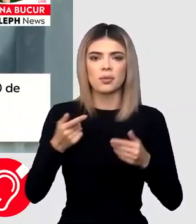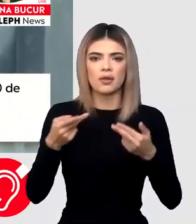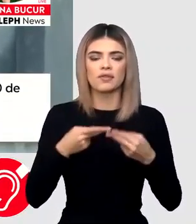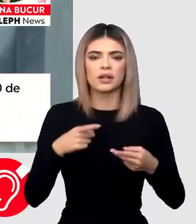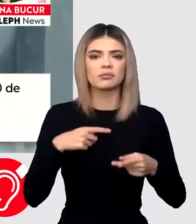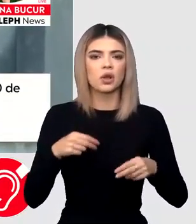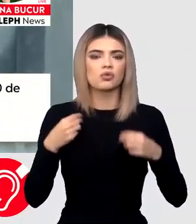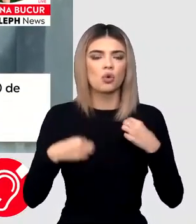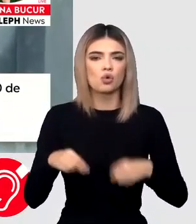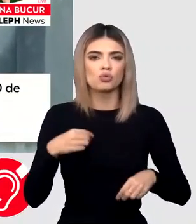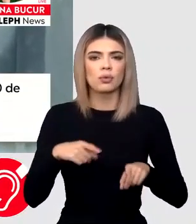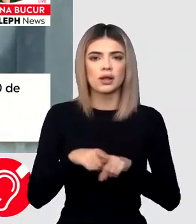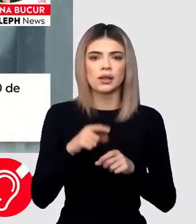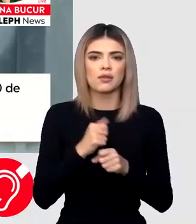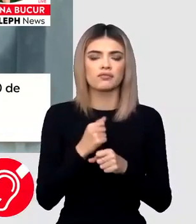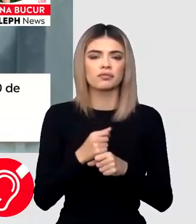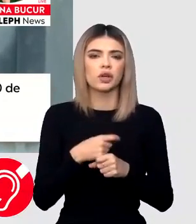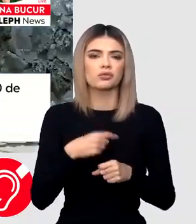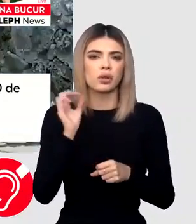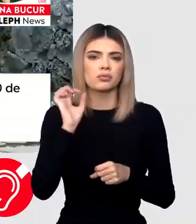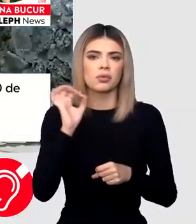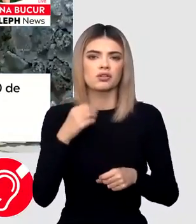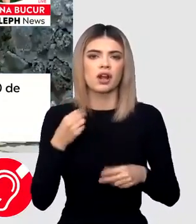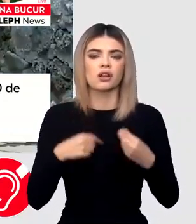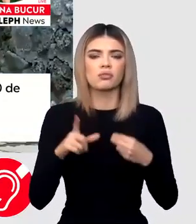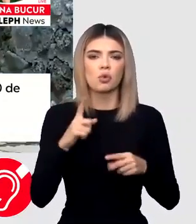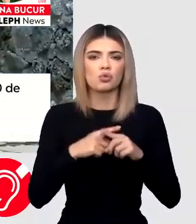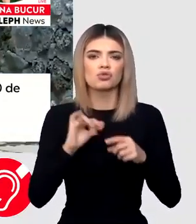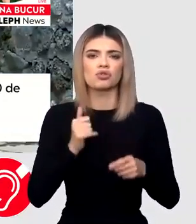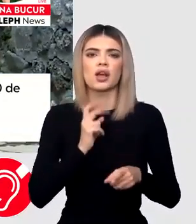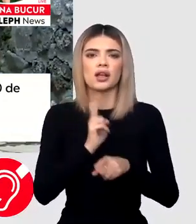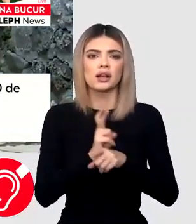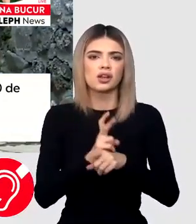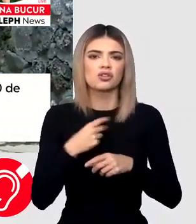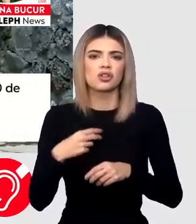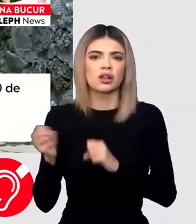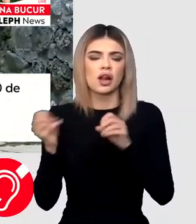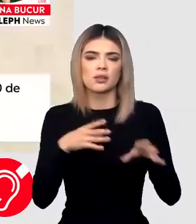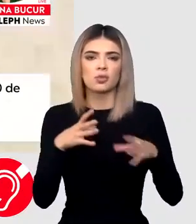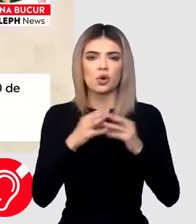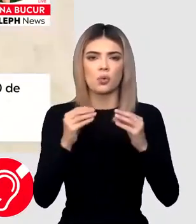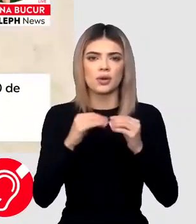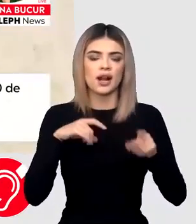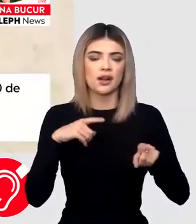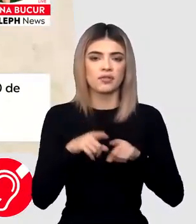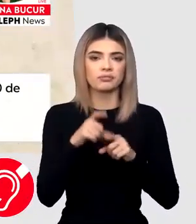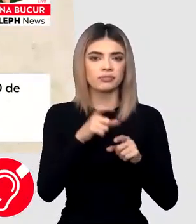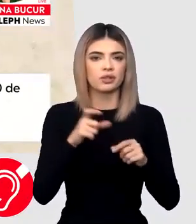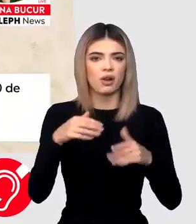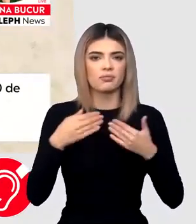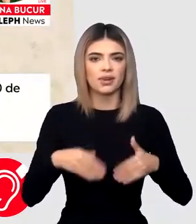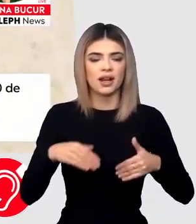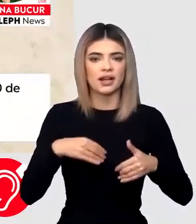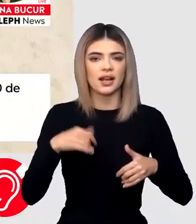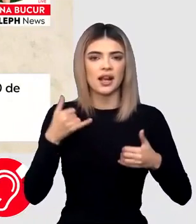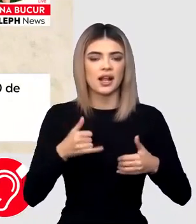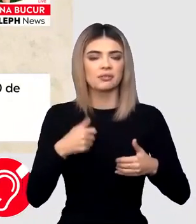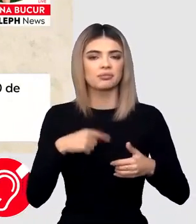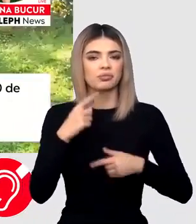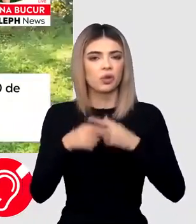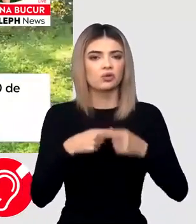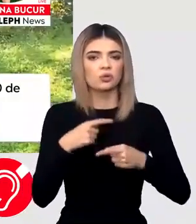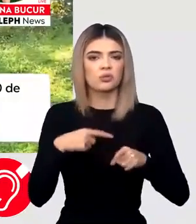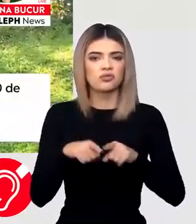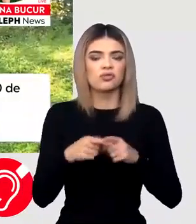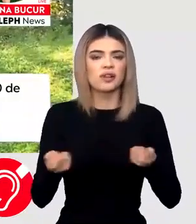Costumele lor au fost create de designeri internaționali și aduse cu mare grijă în țară, iar miliazarii se vor îndrepta spre bar abia după ce